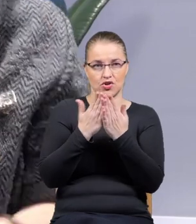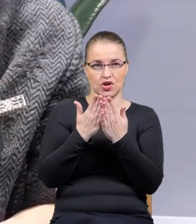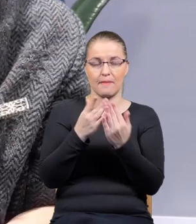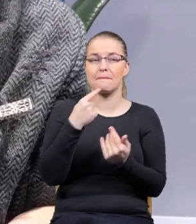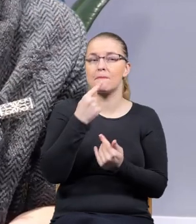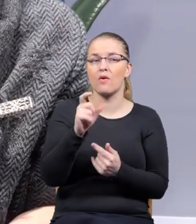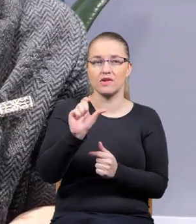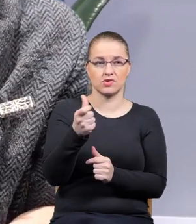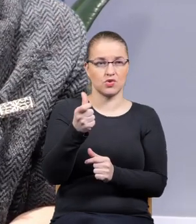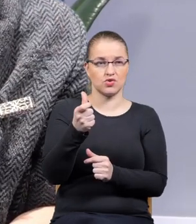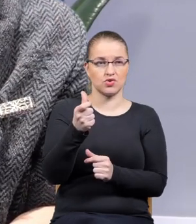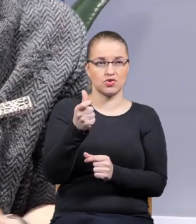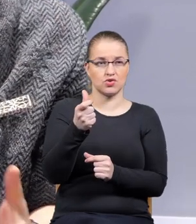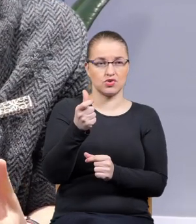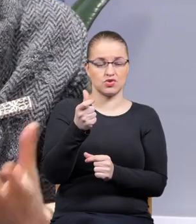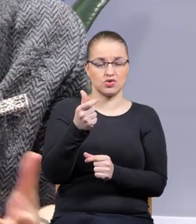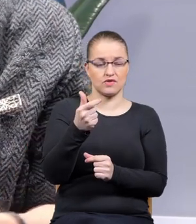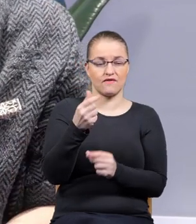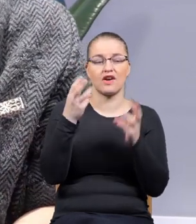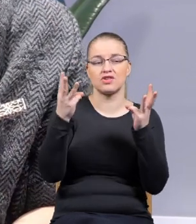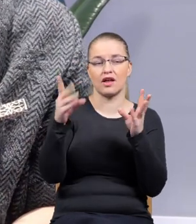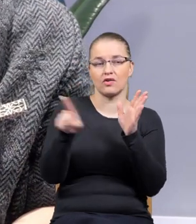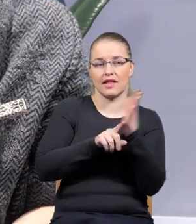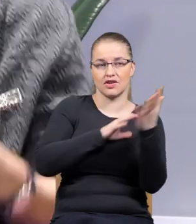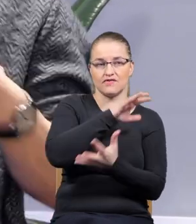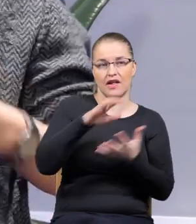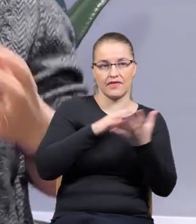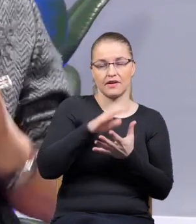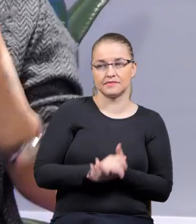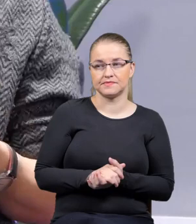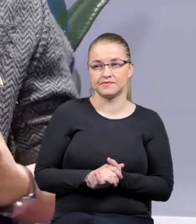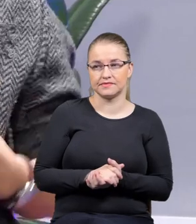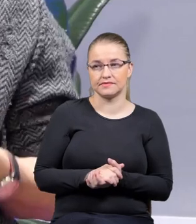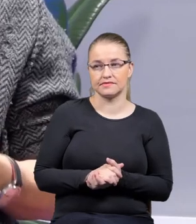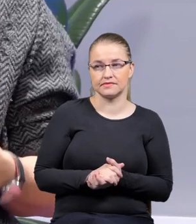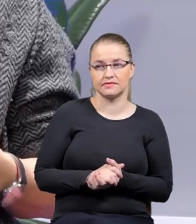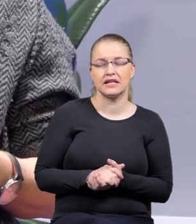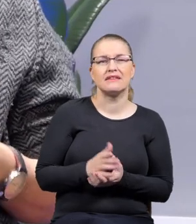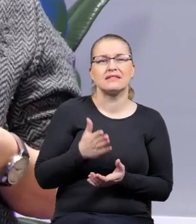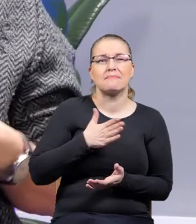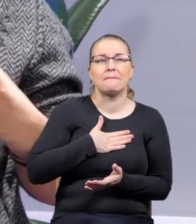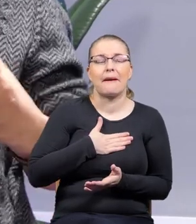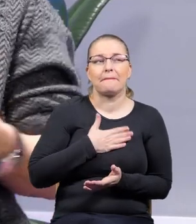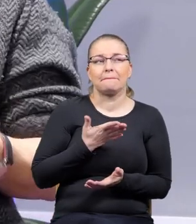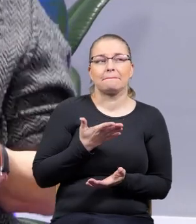konkretnego światu. Tak sobie to wyobrażam. Więc tu jakiś taki rodzaj ambiwalencji,